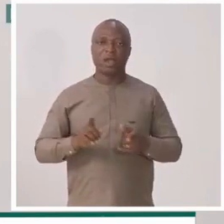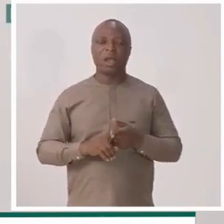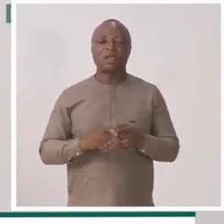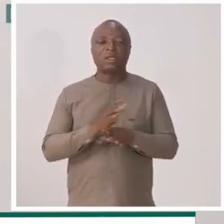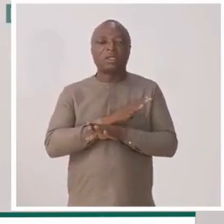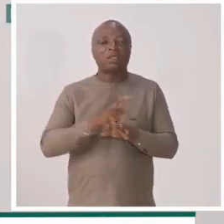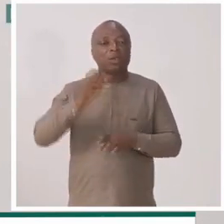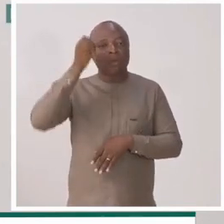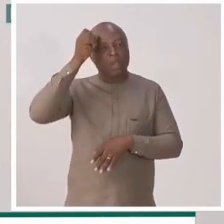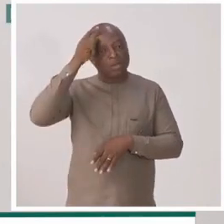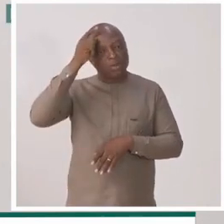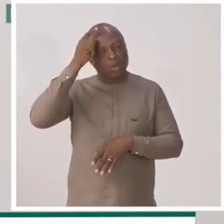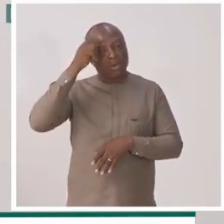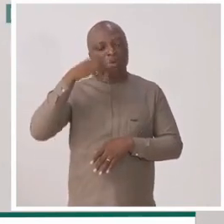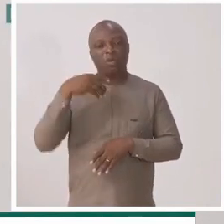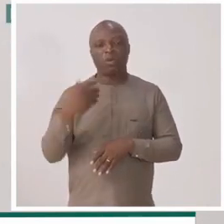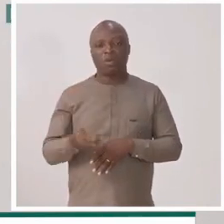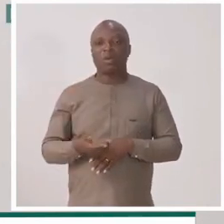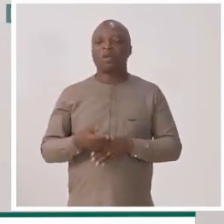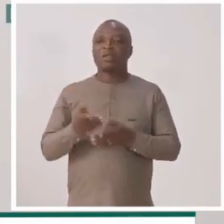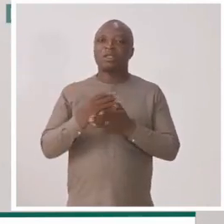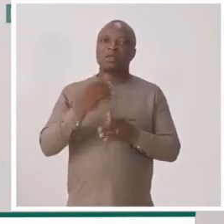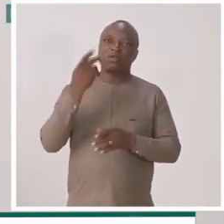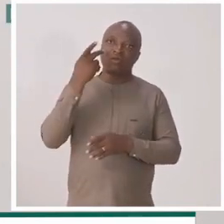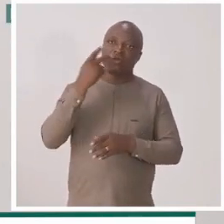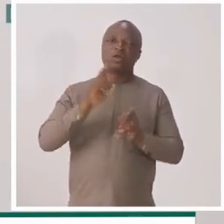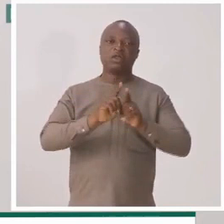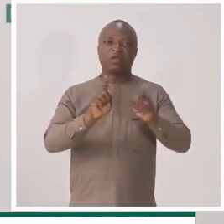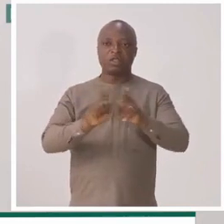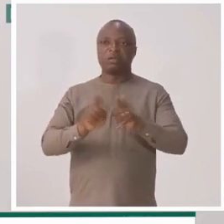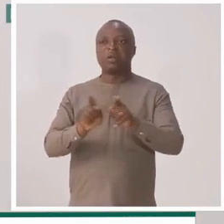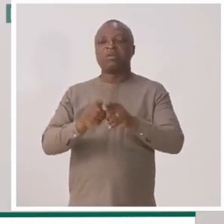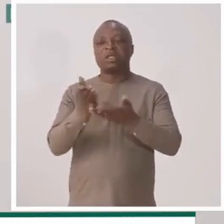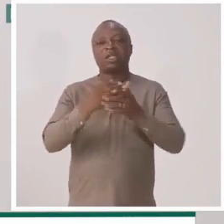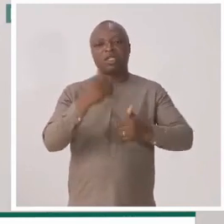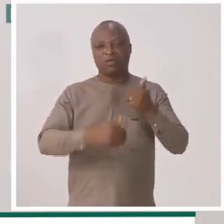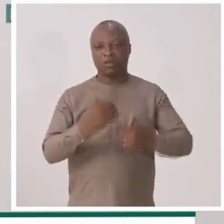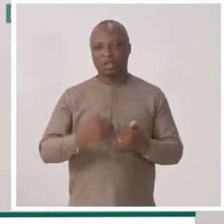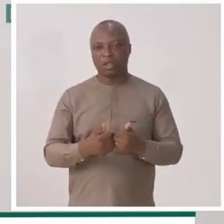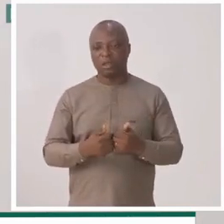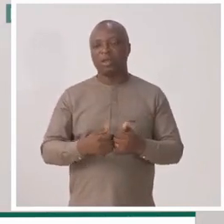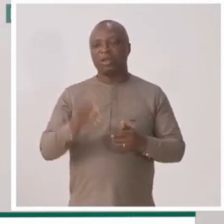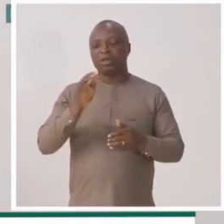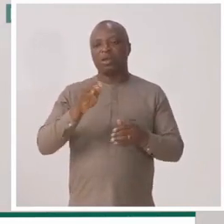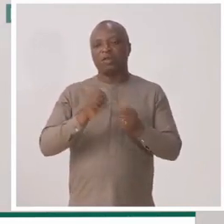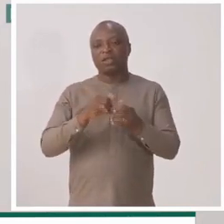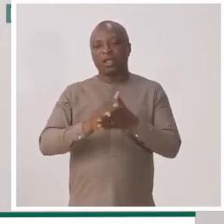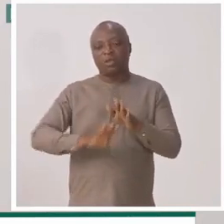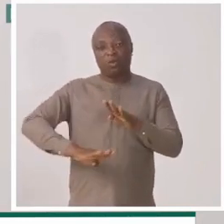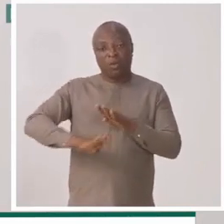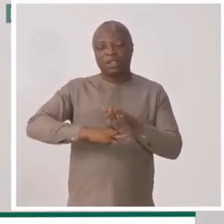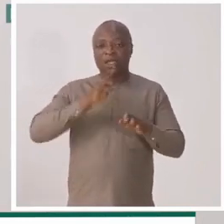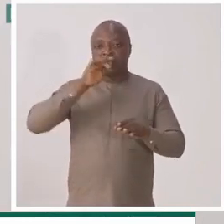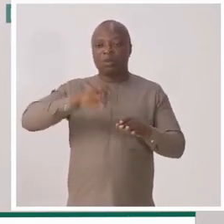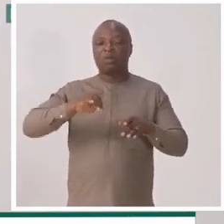à des incompréhensions, des points de vue divergents, voire des différents. Donc, le postulat de